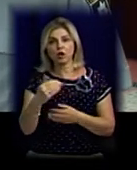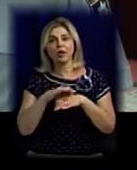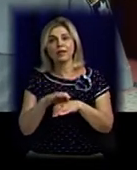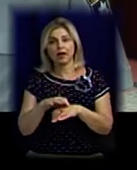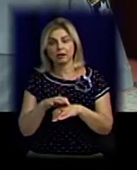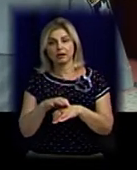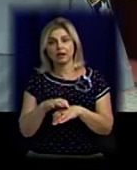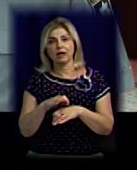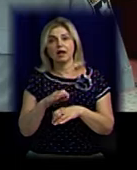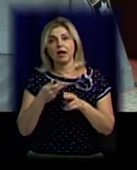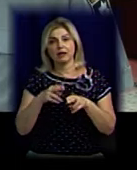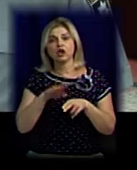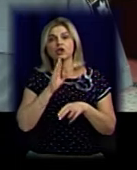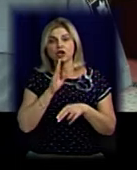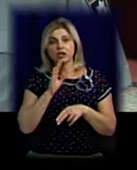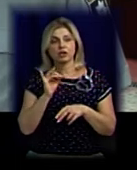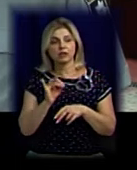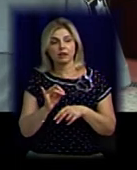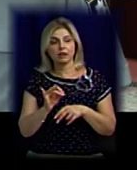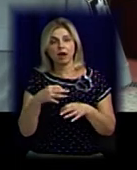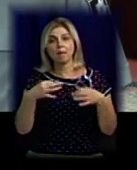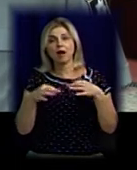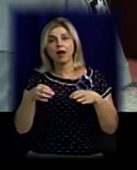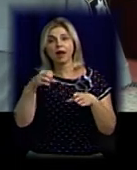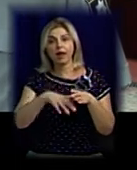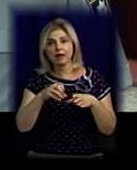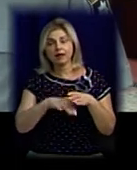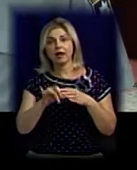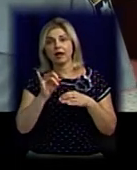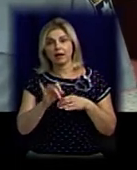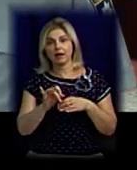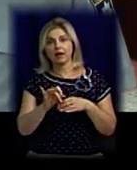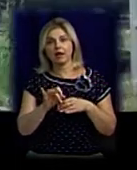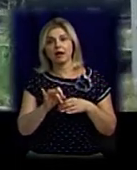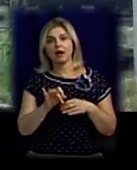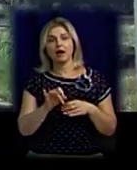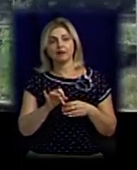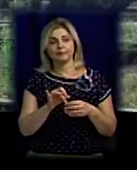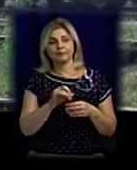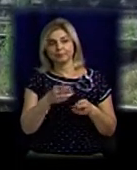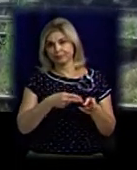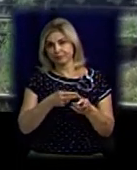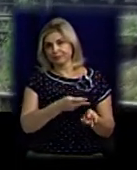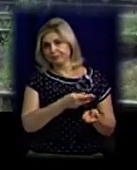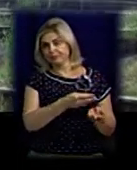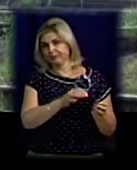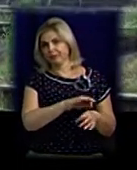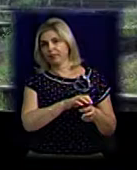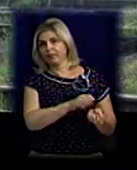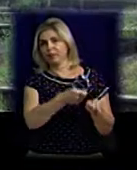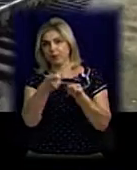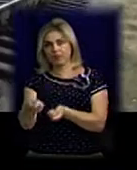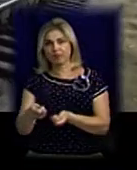даної жінки, поклали до опалітоїних пакетів та поклали до локомотиву. Повідомив правоохоронні органи про